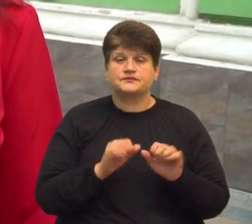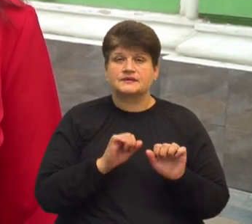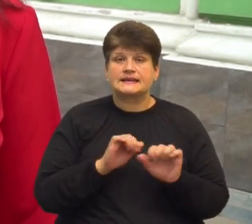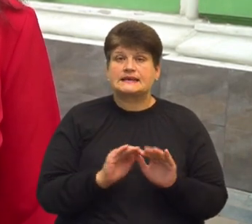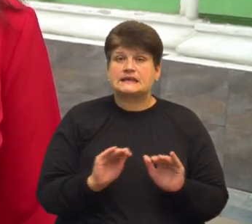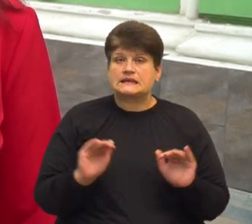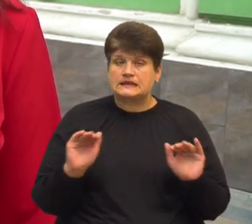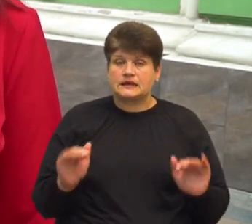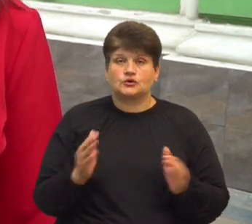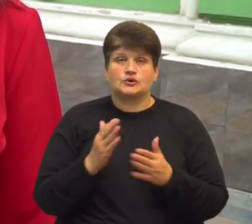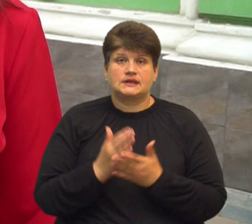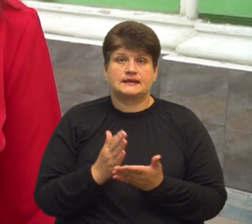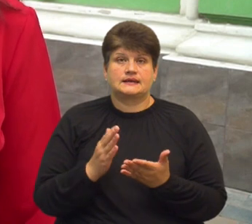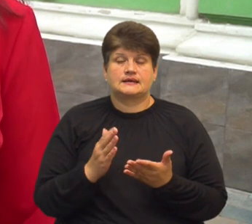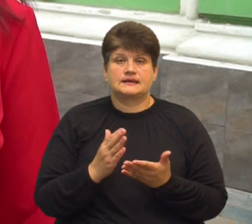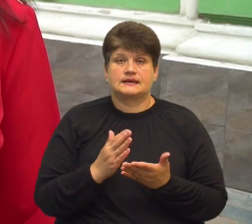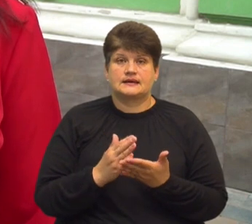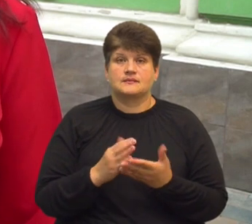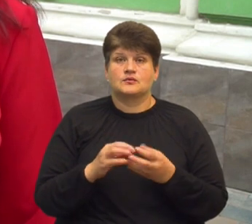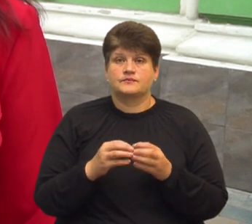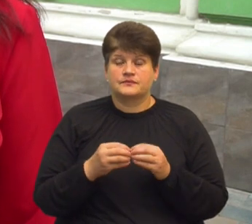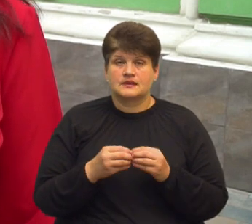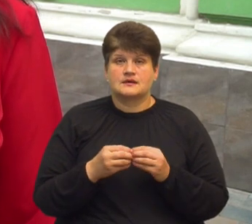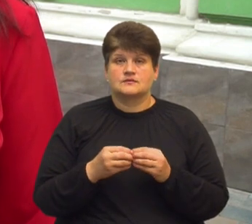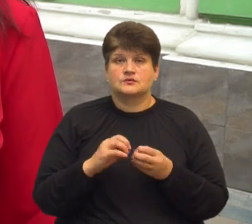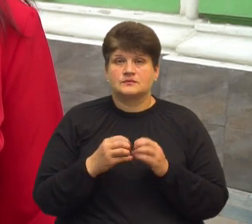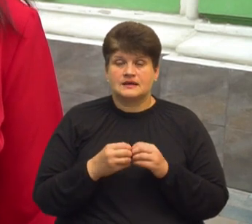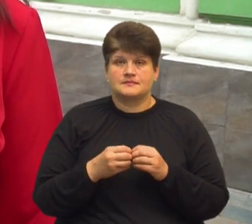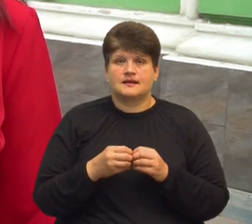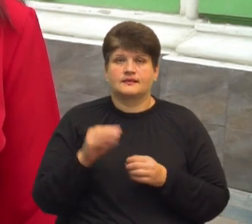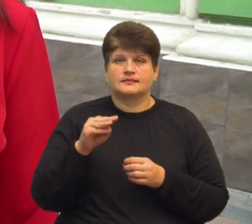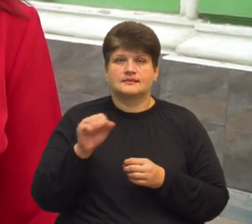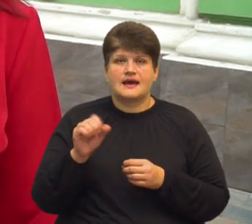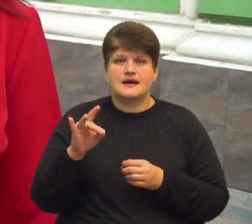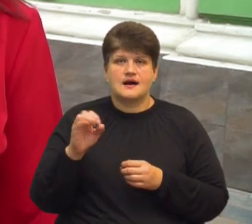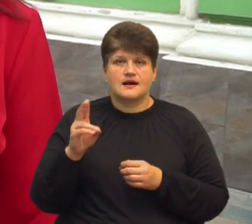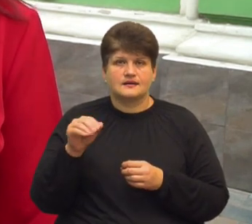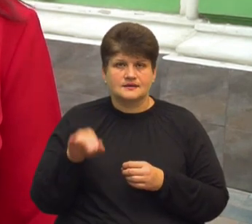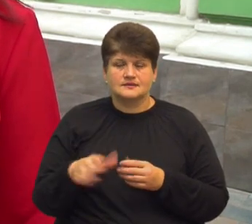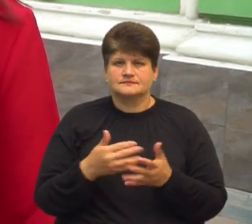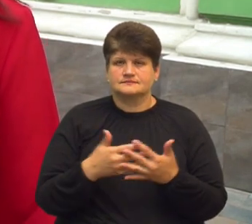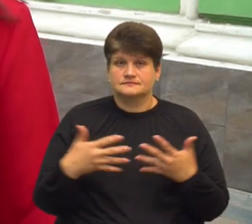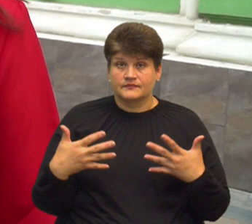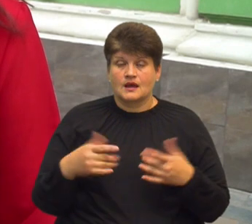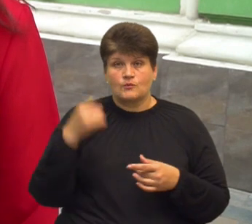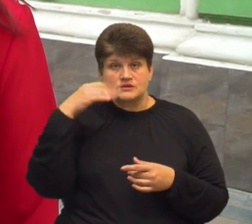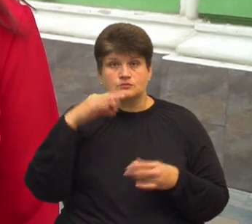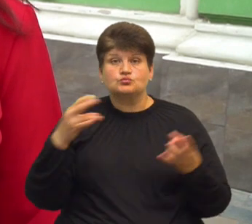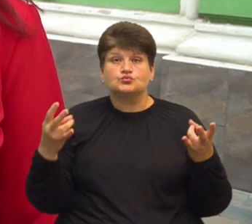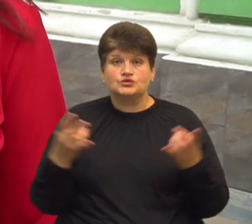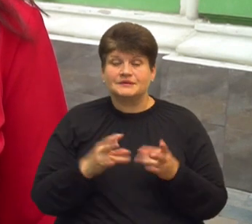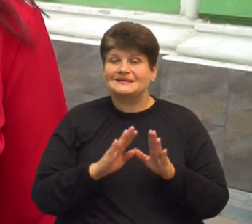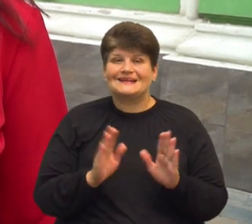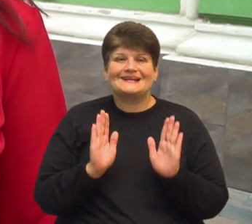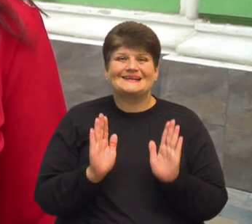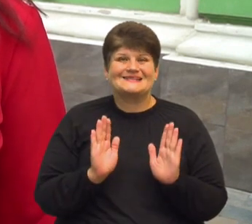є загроза навіть тих самих терактів, можливо, замінування школи або ще щось. Поліцейський потрібний, мені здається, в школі не лише